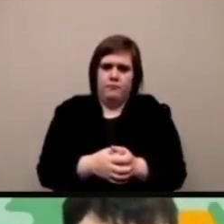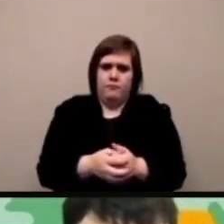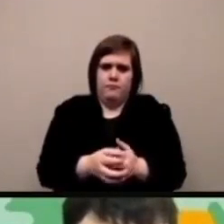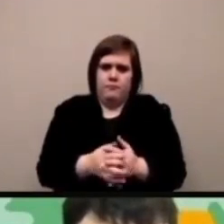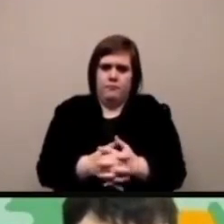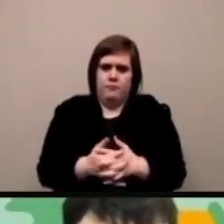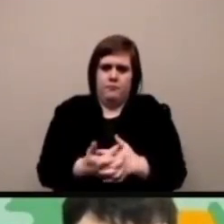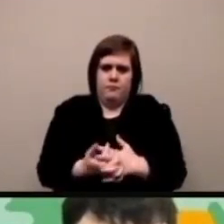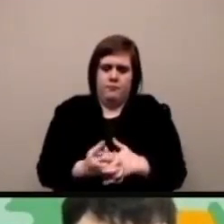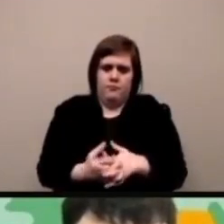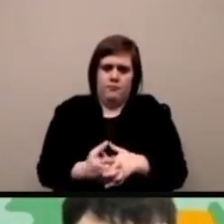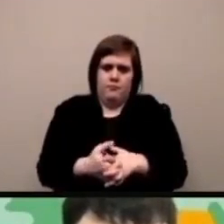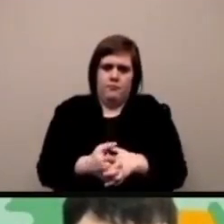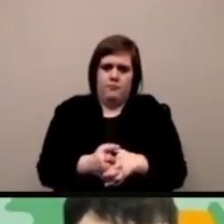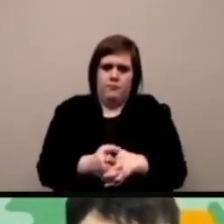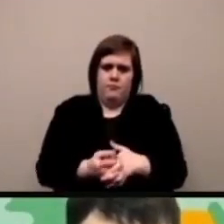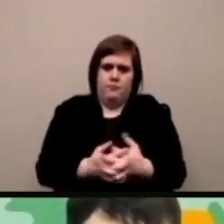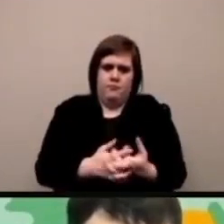difficile